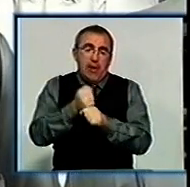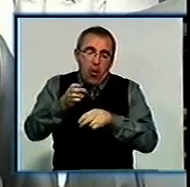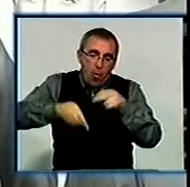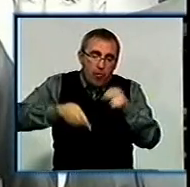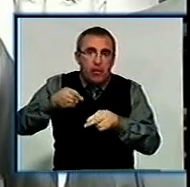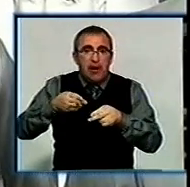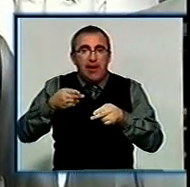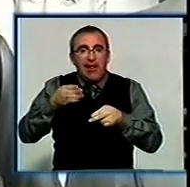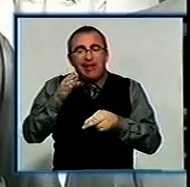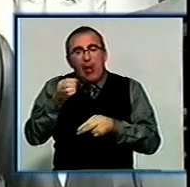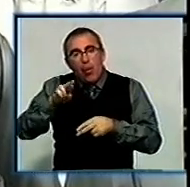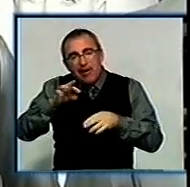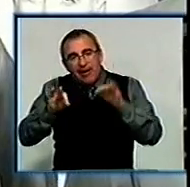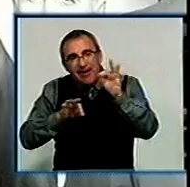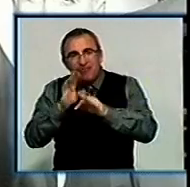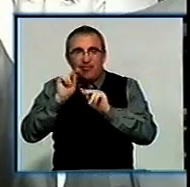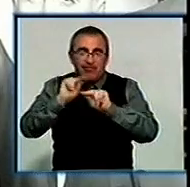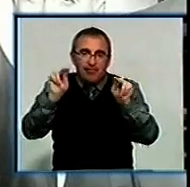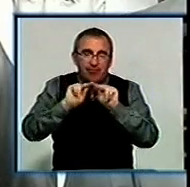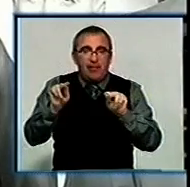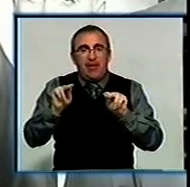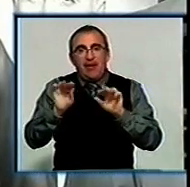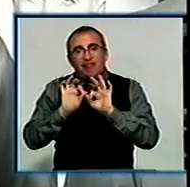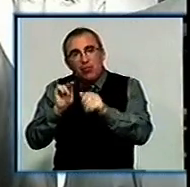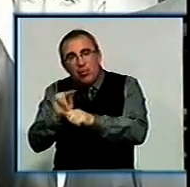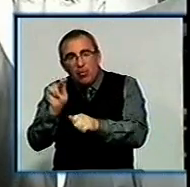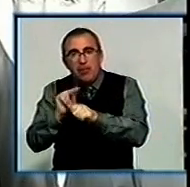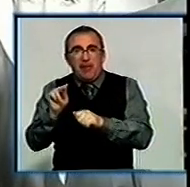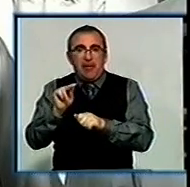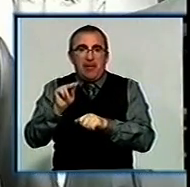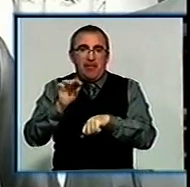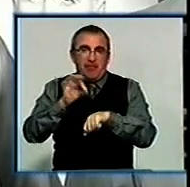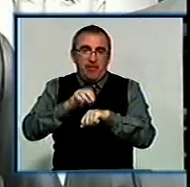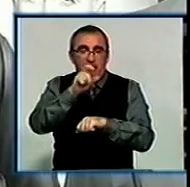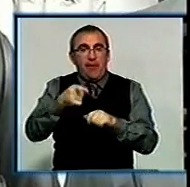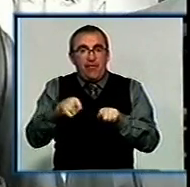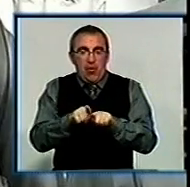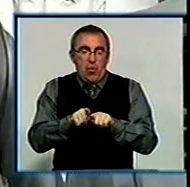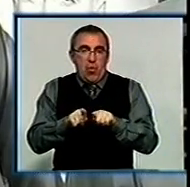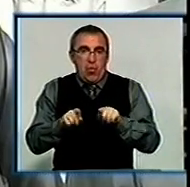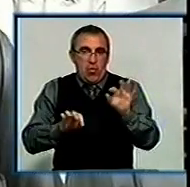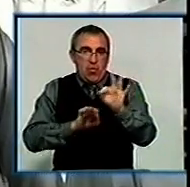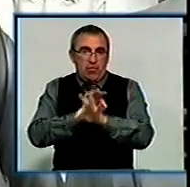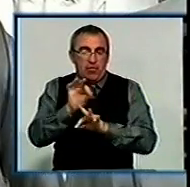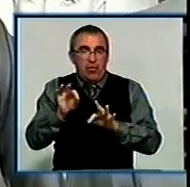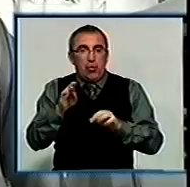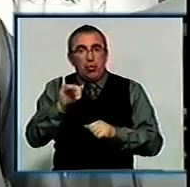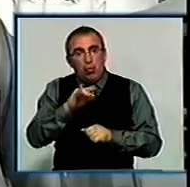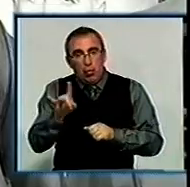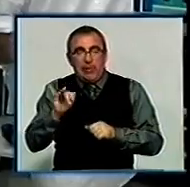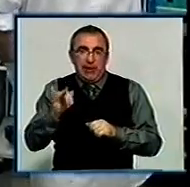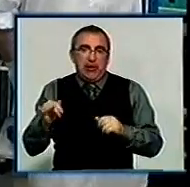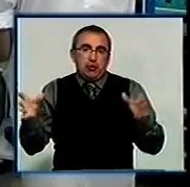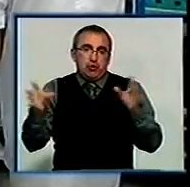давати якісь теоретичні лекції, заняття, семінари, консультувати безплатно пацієнтів тут, в рамках такого тура і співпрацювання.